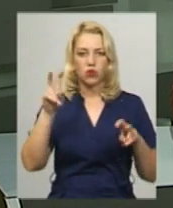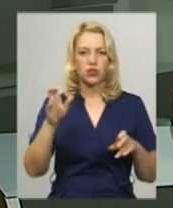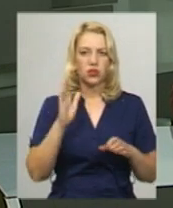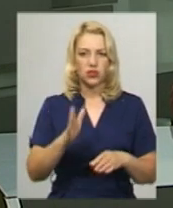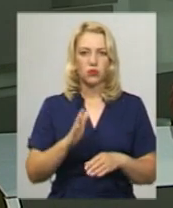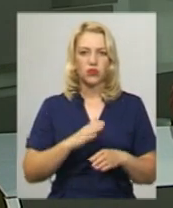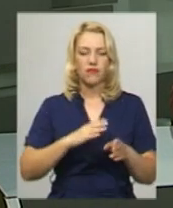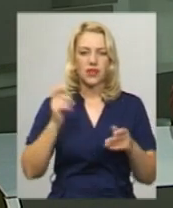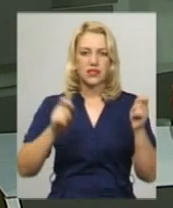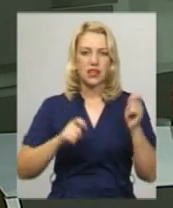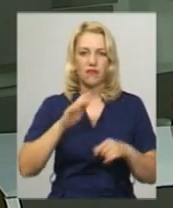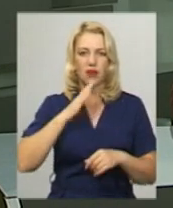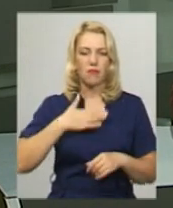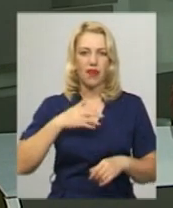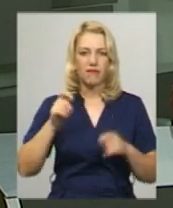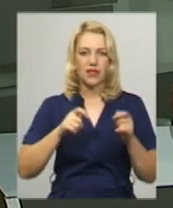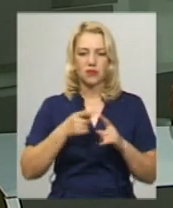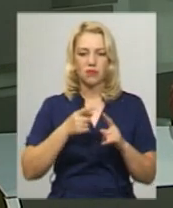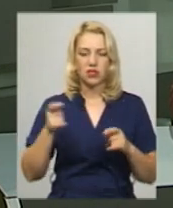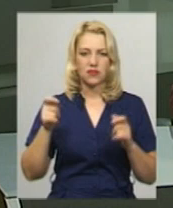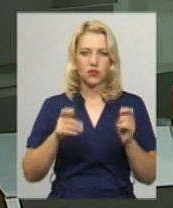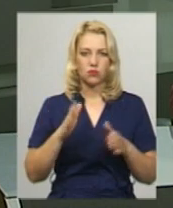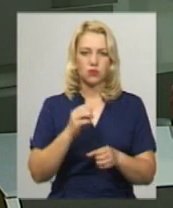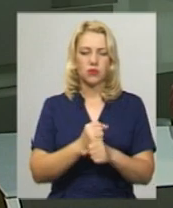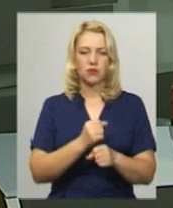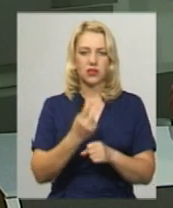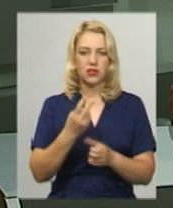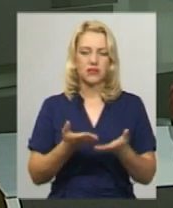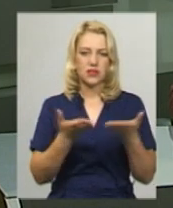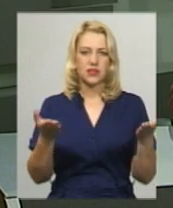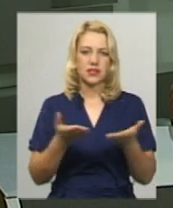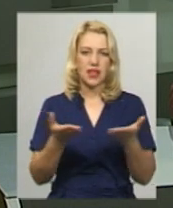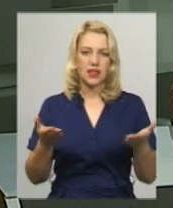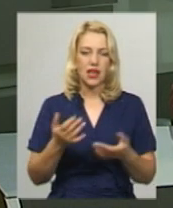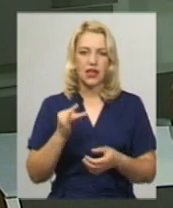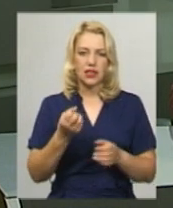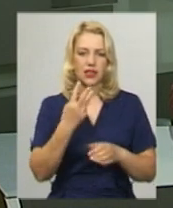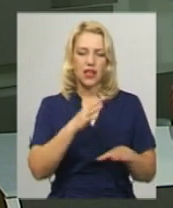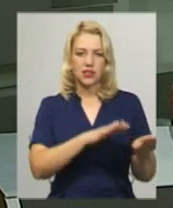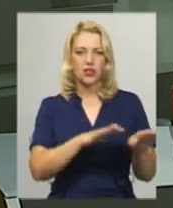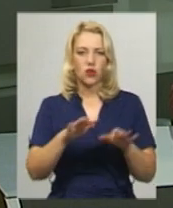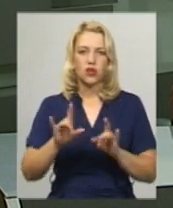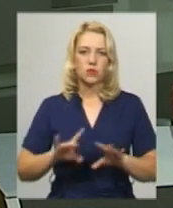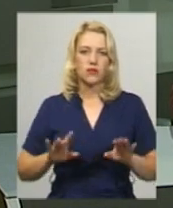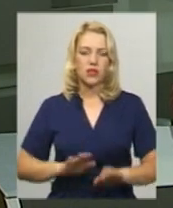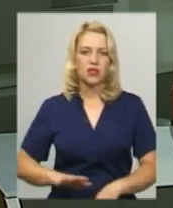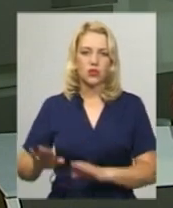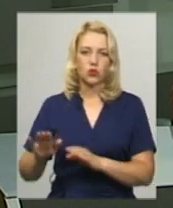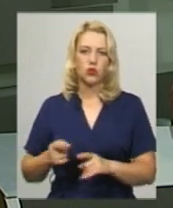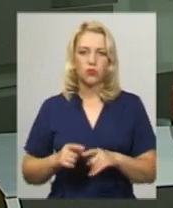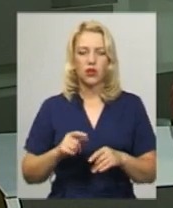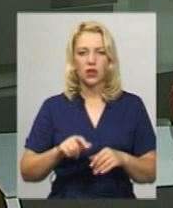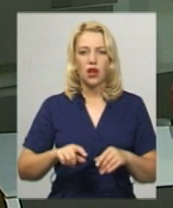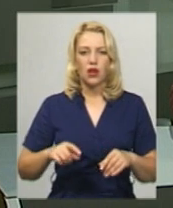відбудеться фестиваль «Майфест». Під час фесту функціонуватиме дві сцени та 13 локацій, розповідає заступниця голови оргкомітету